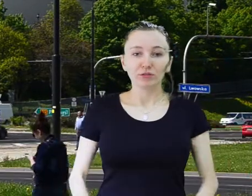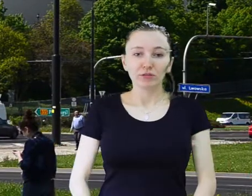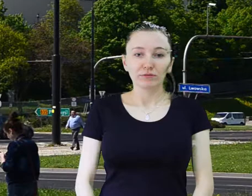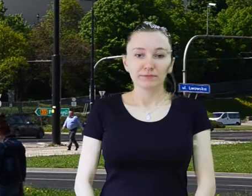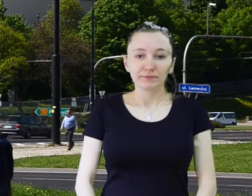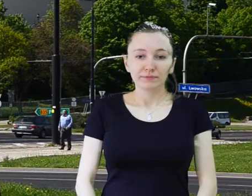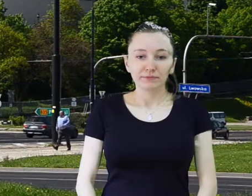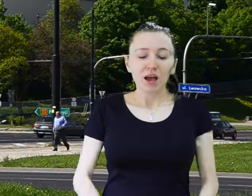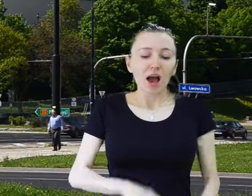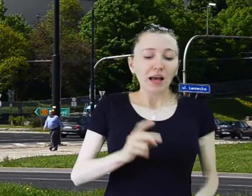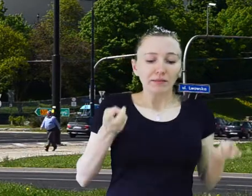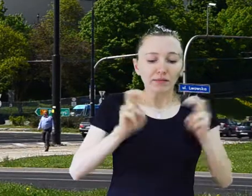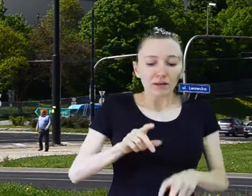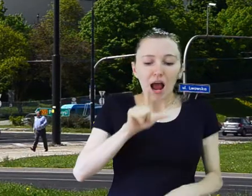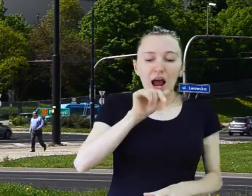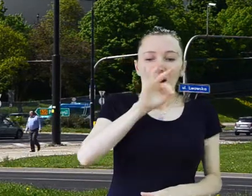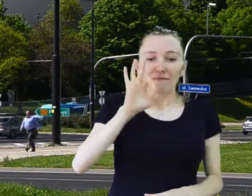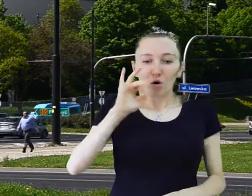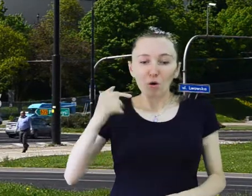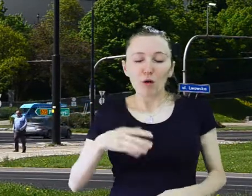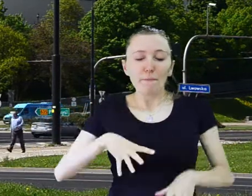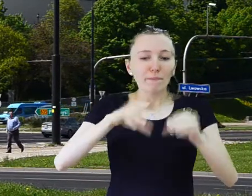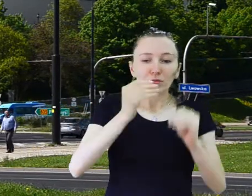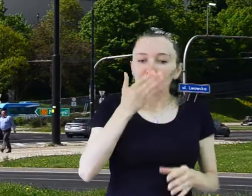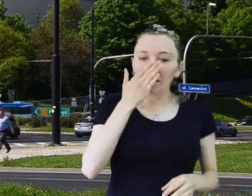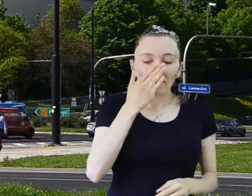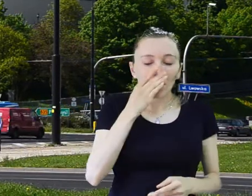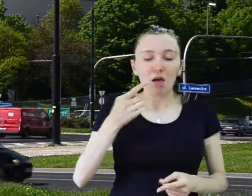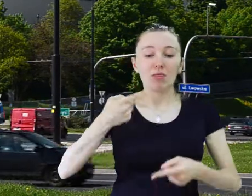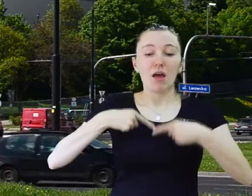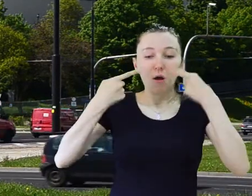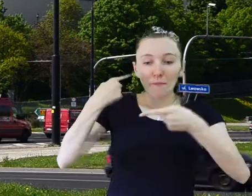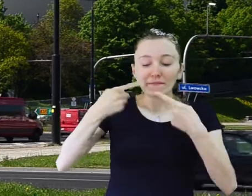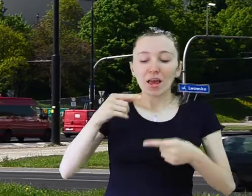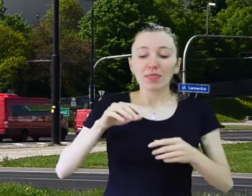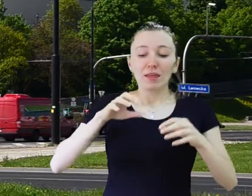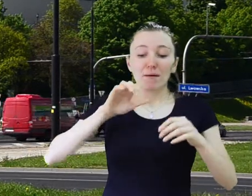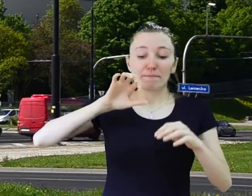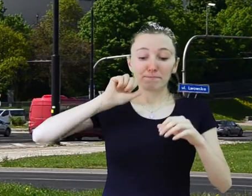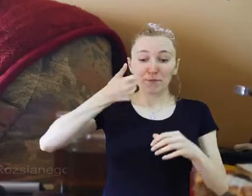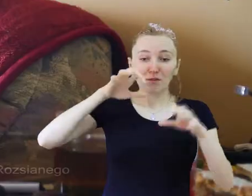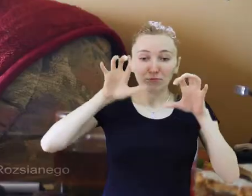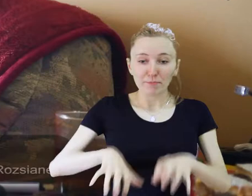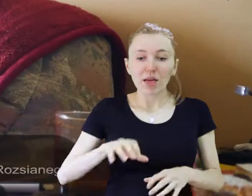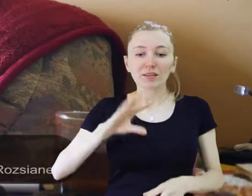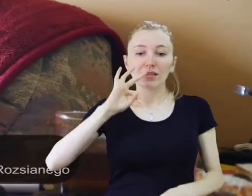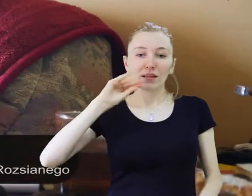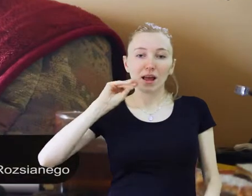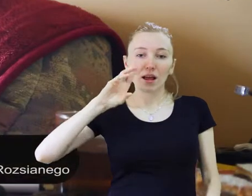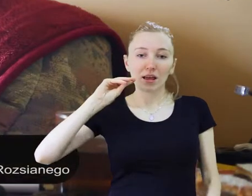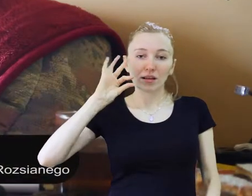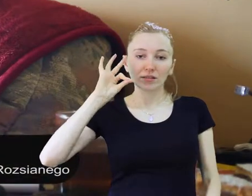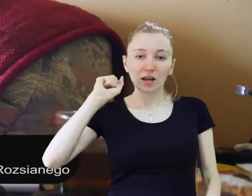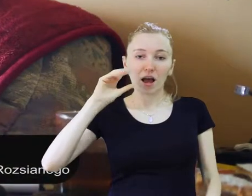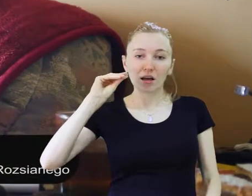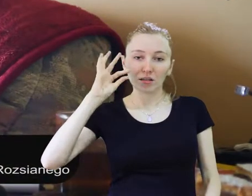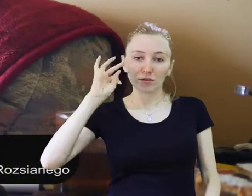co mówiła o początkach założenia Forum pierwsza prezes organizacji, pani Teresa Estko. I wtedy